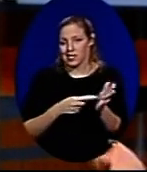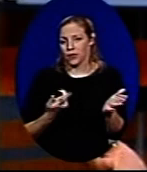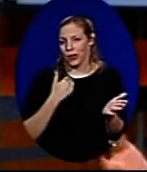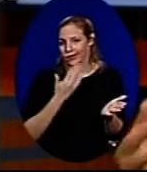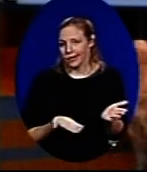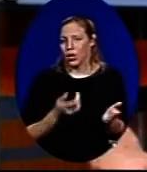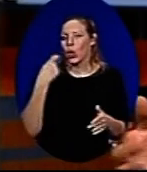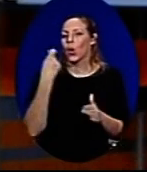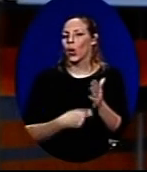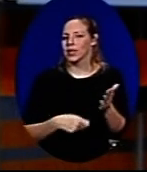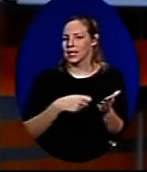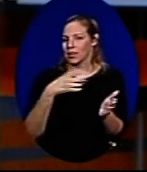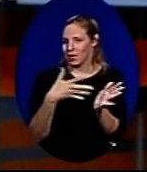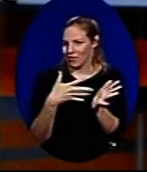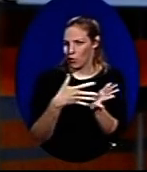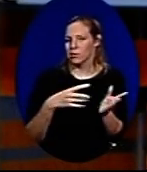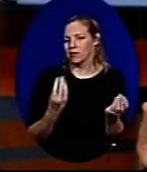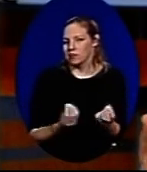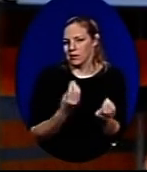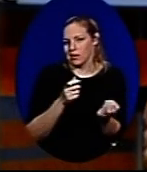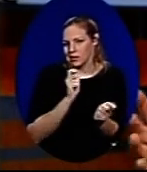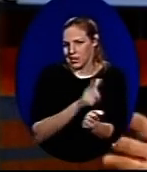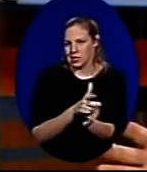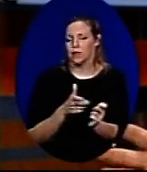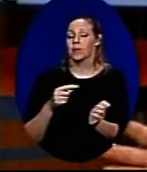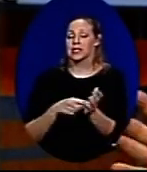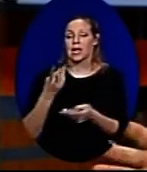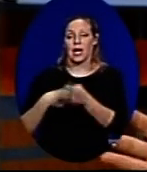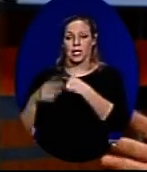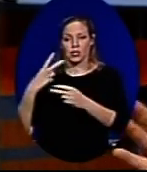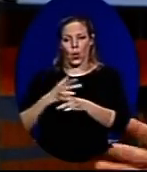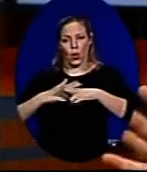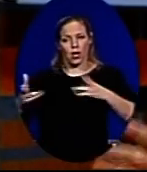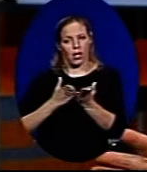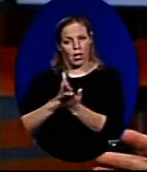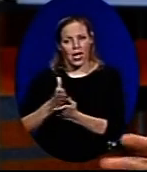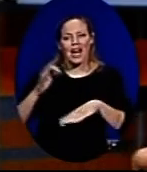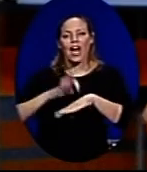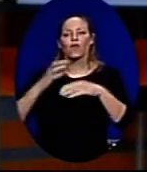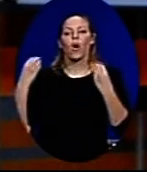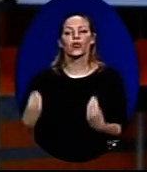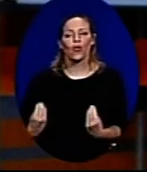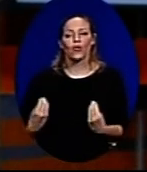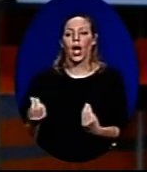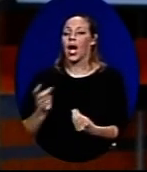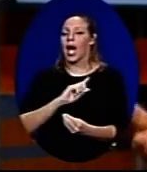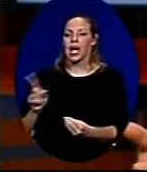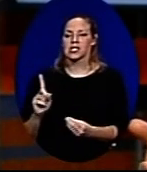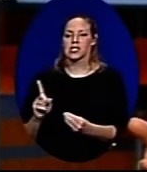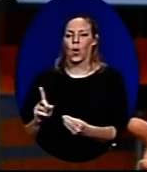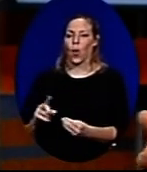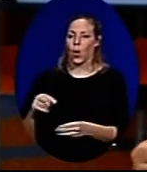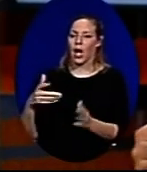קונים את ההבחנה באמצעים כאלה ובאמצעים אחרים. ולכן היא אומרת, צריך לחזור בחזרה לתואר המידות ולרפואה הטובה. אסור לנו להדביק